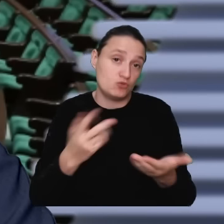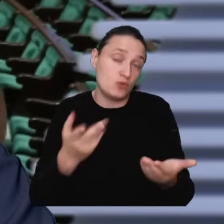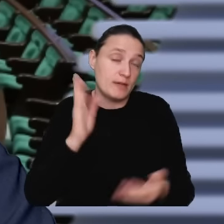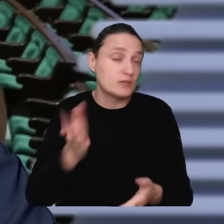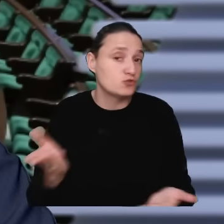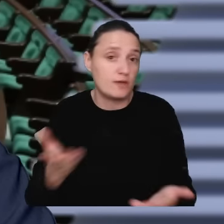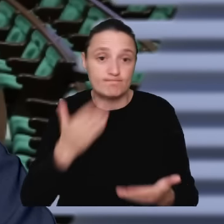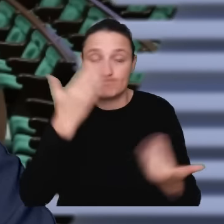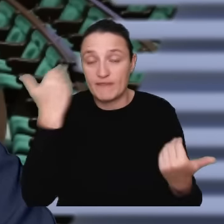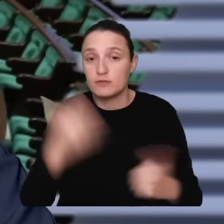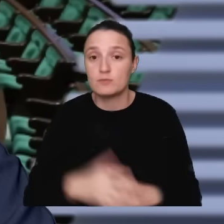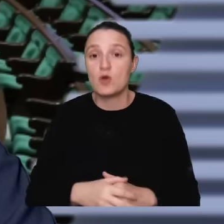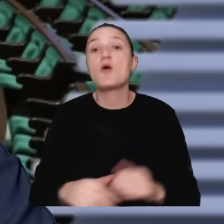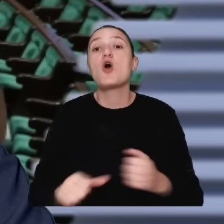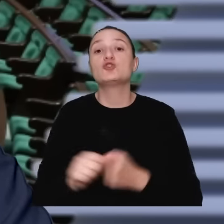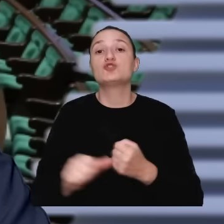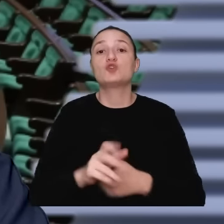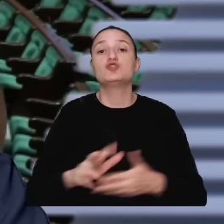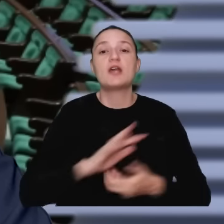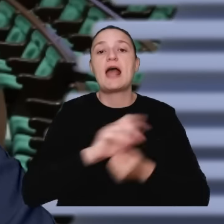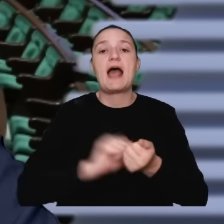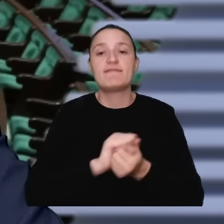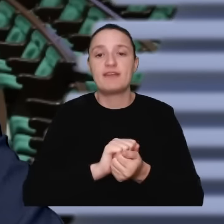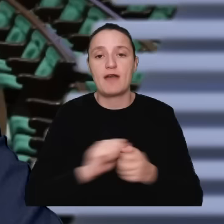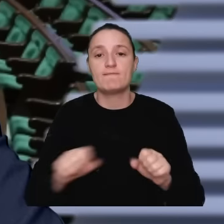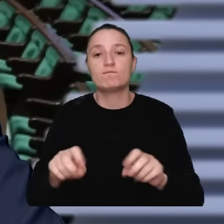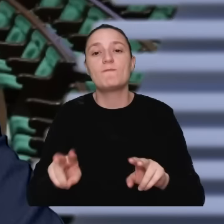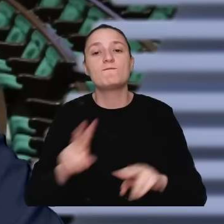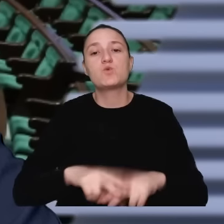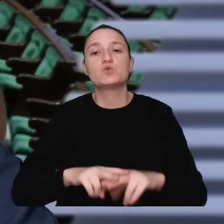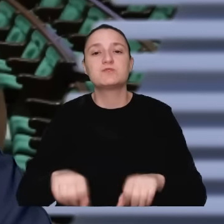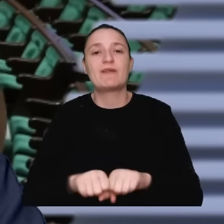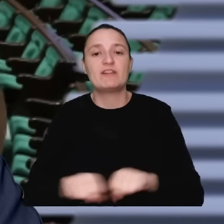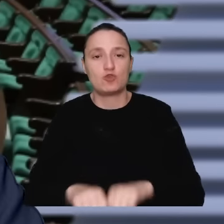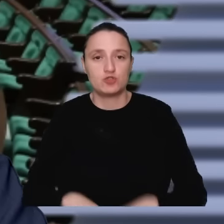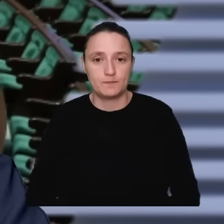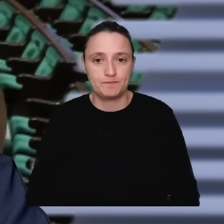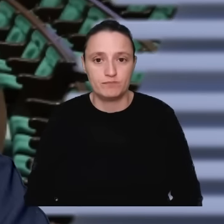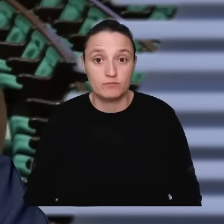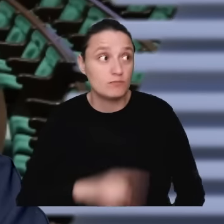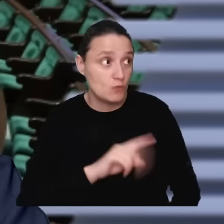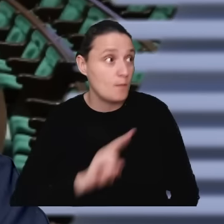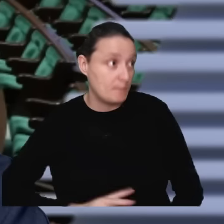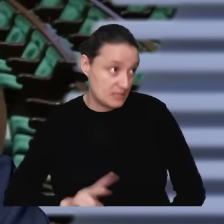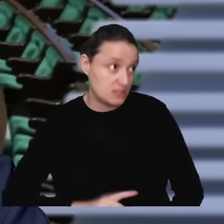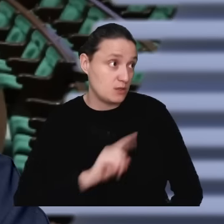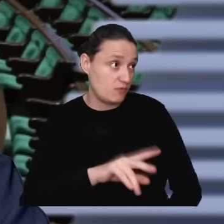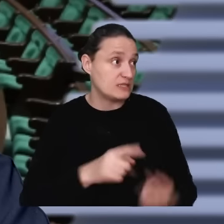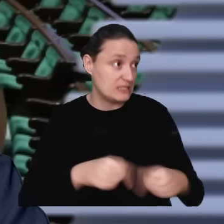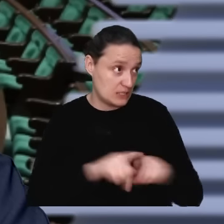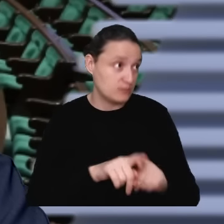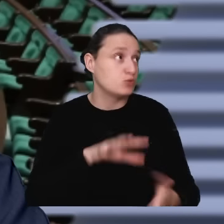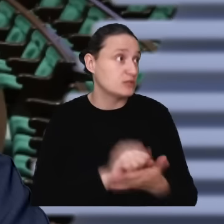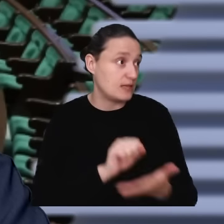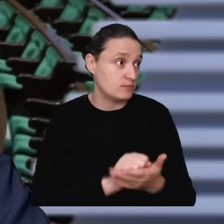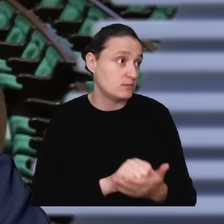a chodzi o tak zwaną aferę Funduszu Sprawiedliwości. Czy tym także, panie ministrze, będziecie zajmowali się w tym zespole? Czyli będziecie